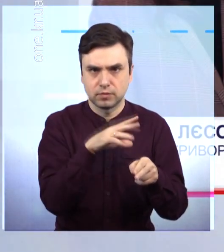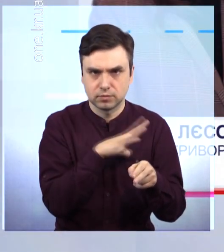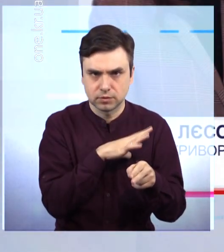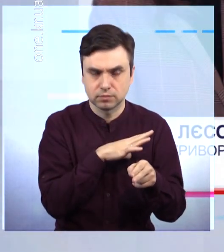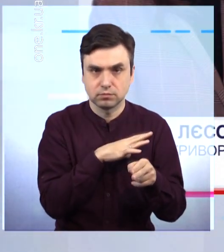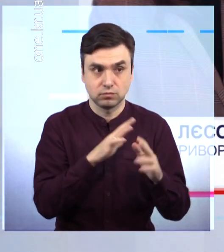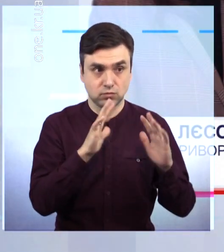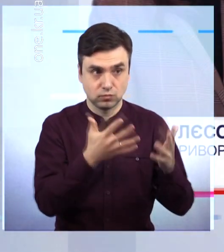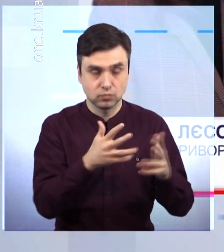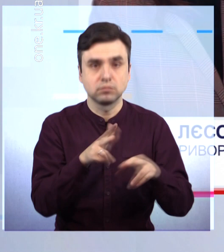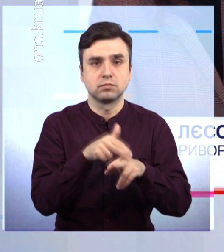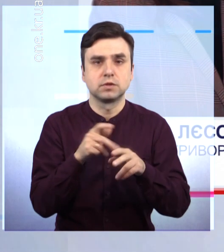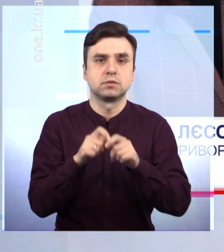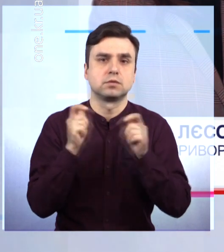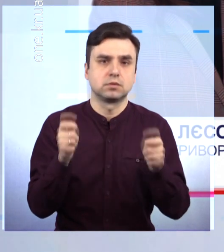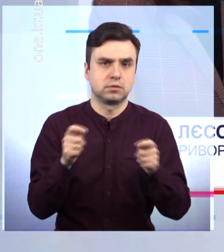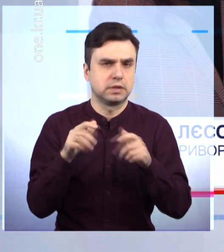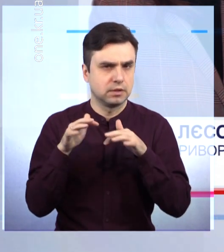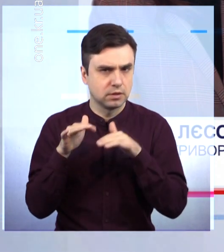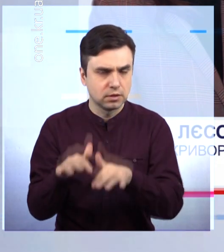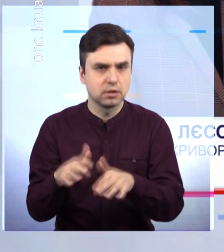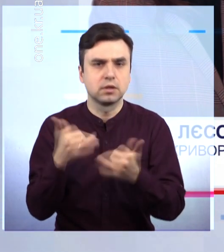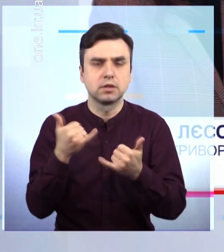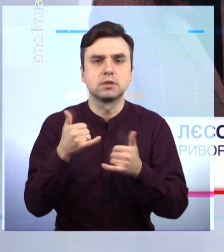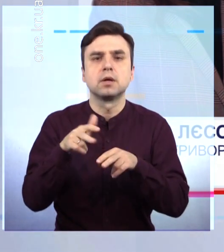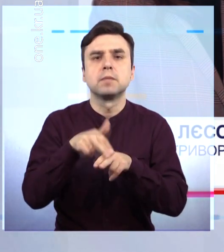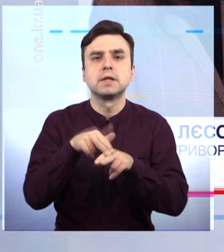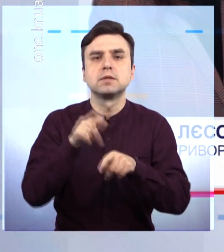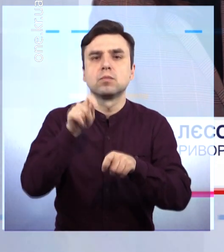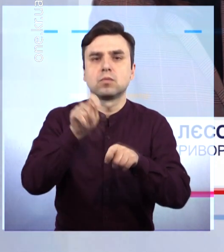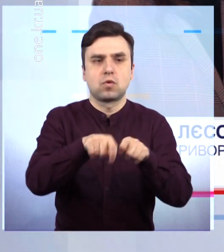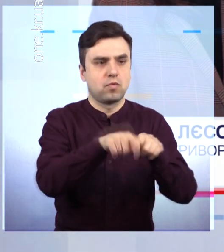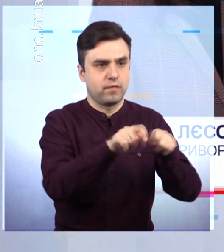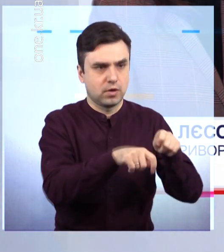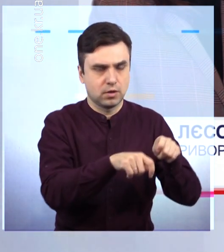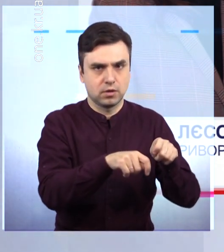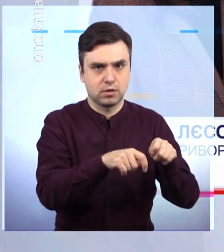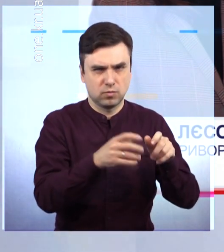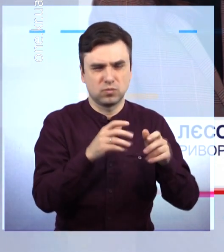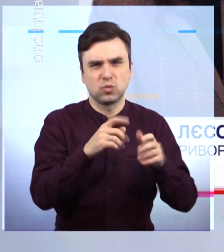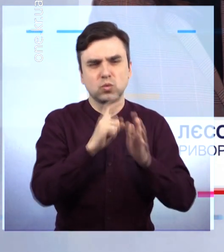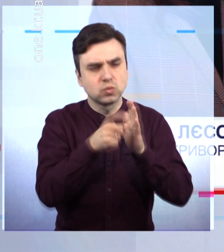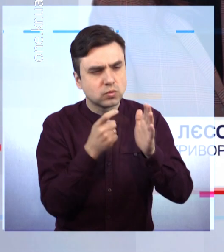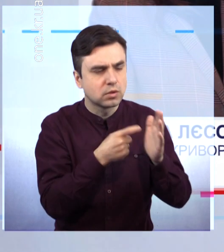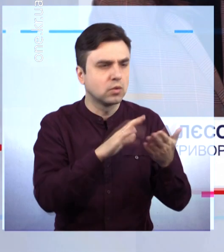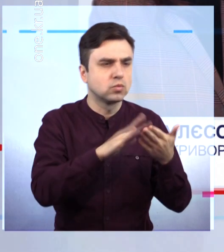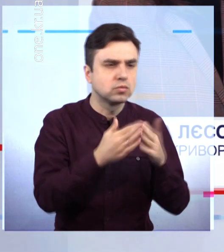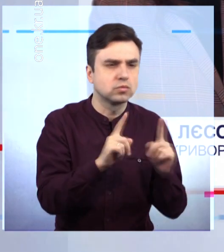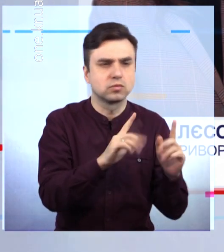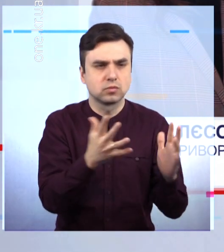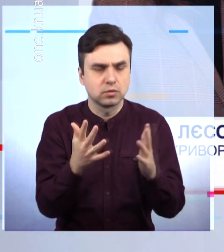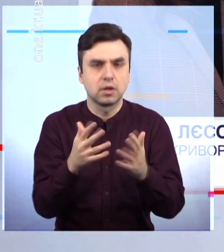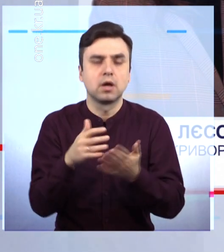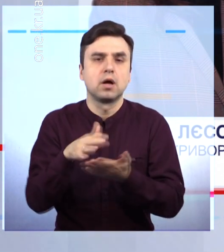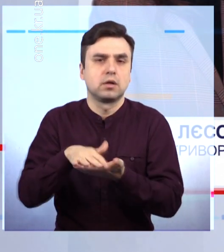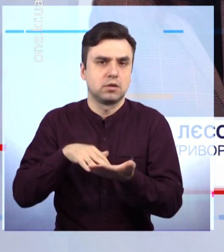До поліції надійшло повідомлення від громадян про те, що на одній з вулиць в Металургійному районі невідомі особи потруїли собак. Заказане повідомлення було